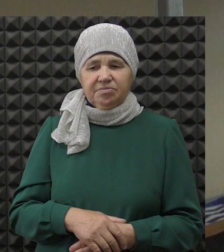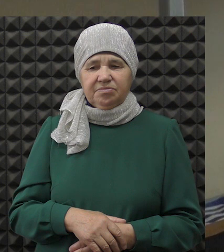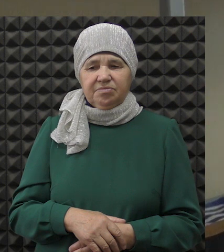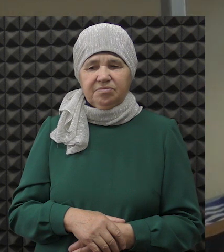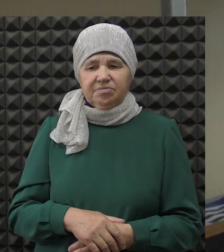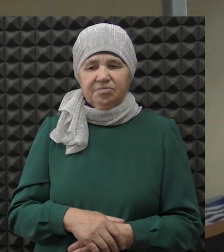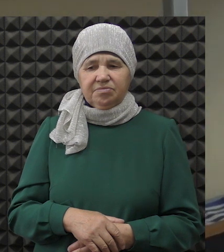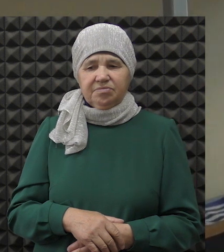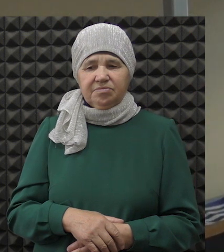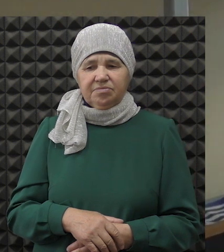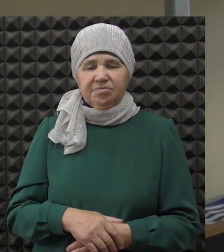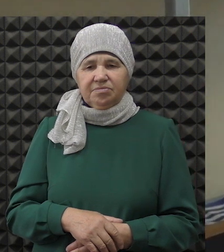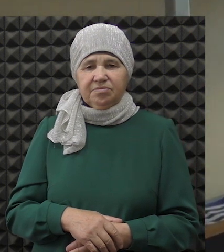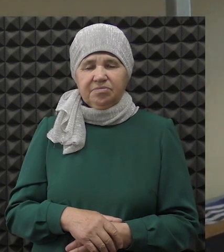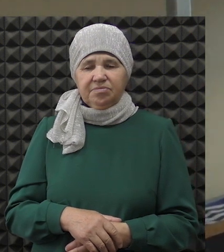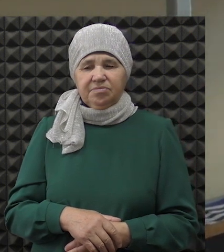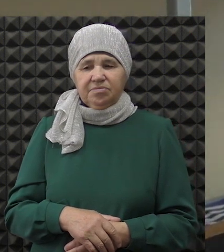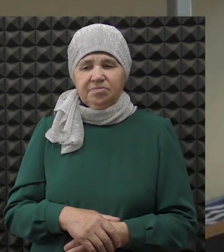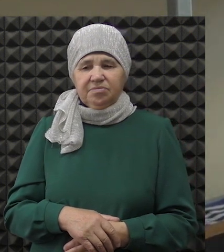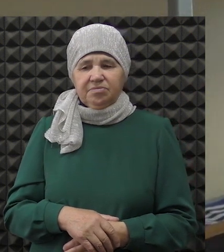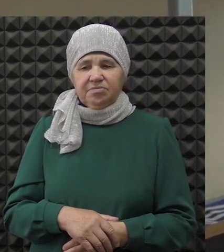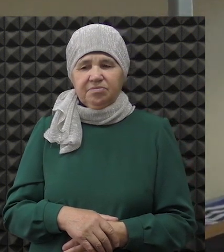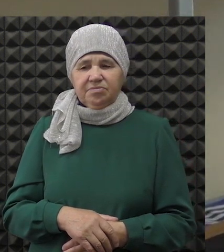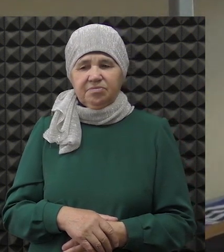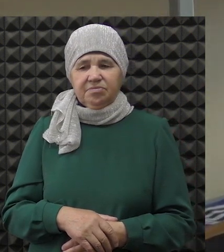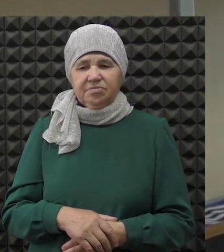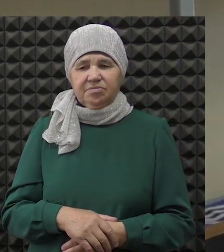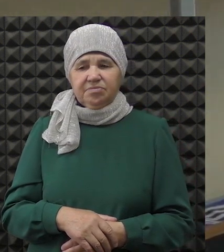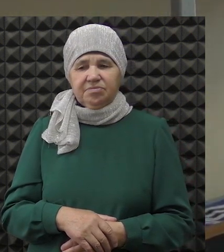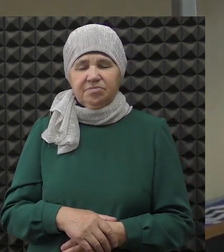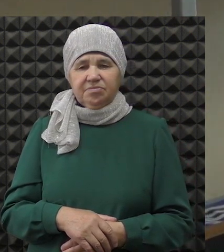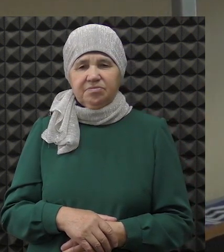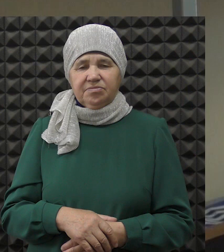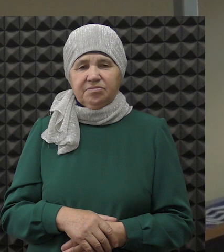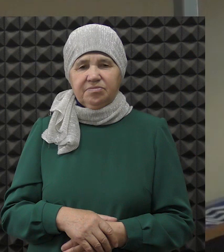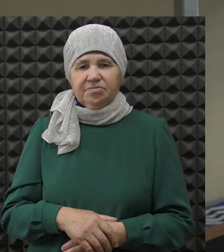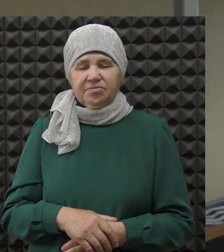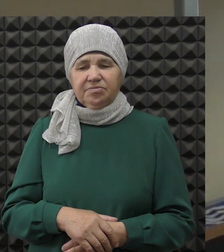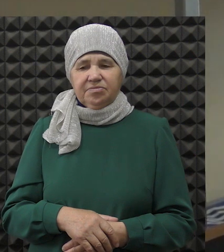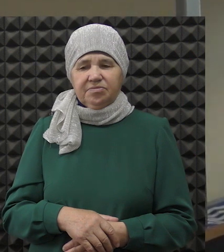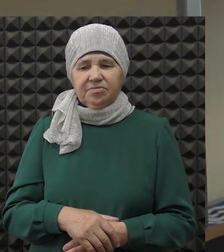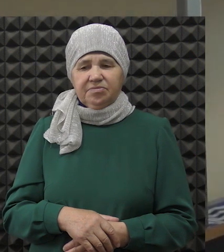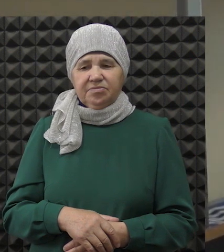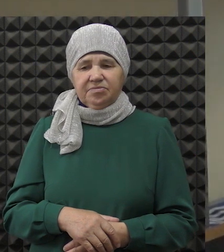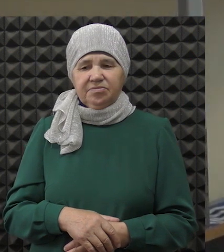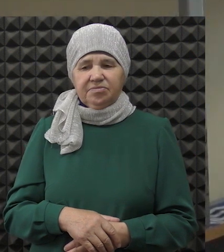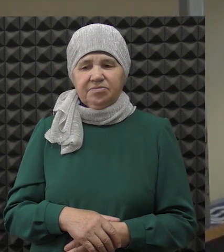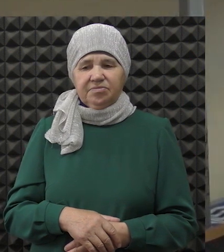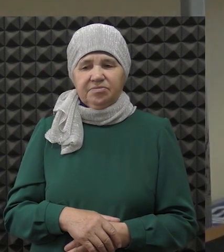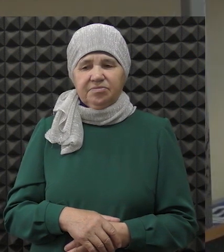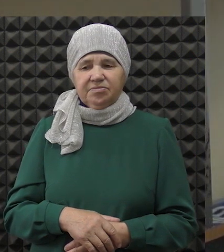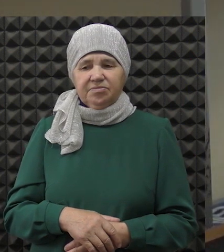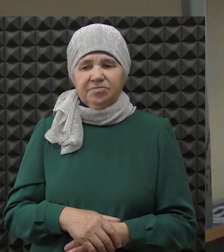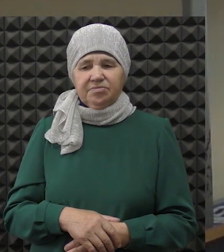копировал. И сколько надо, количество. А